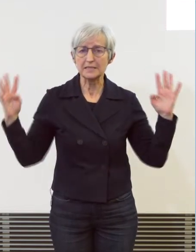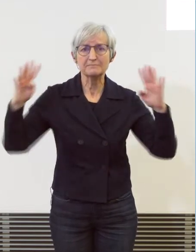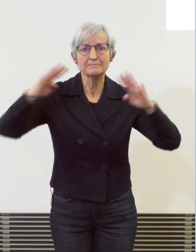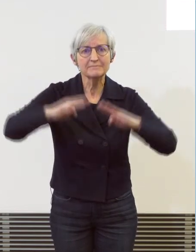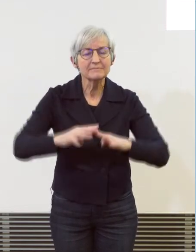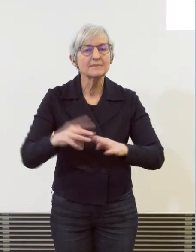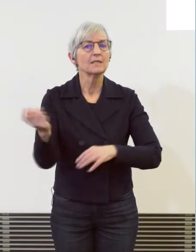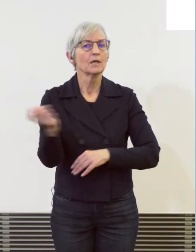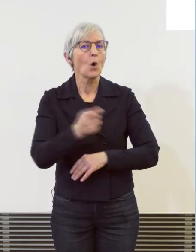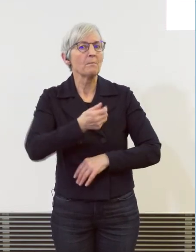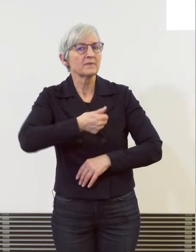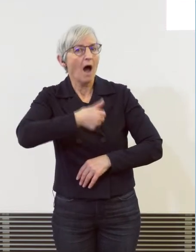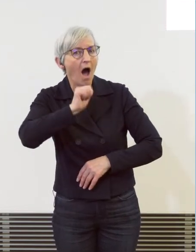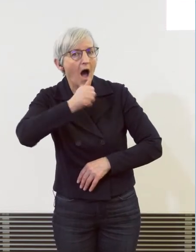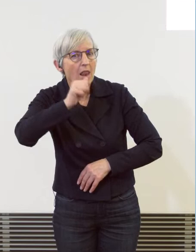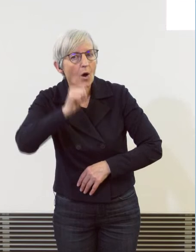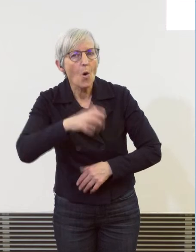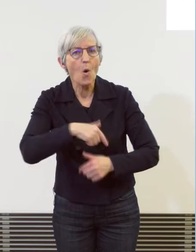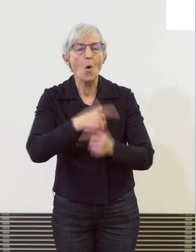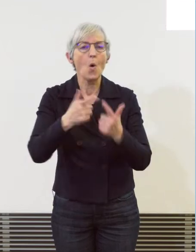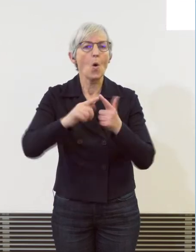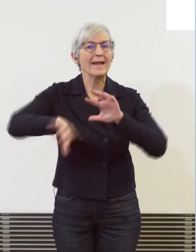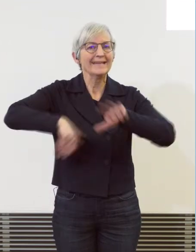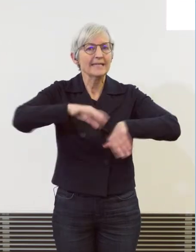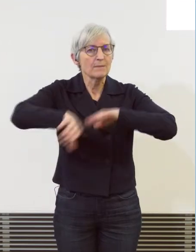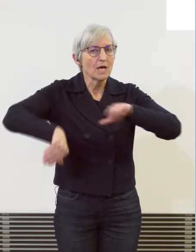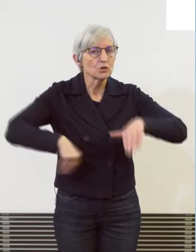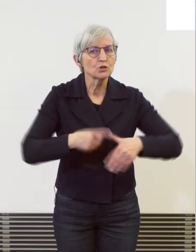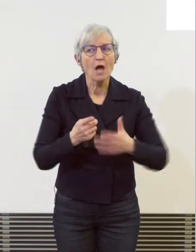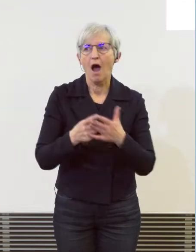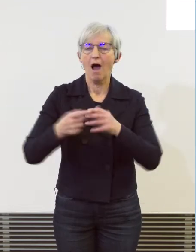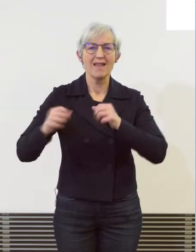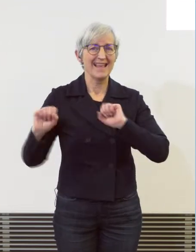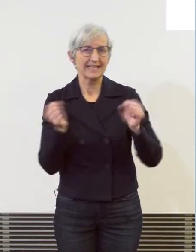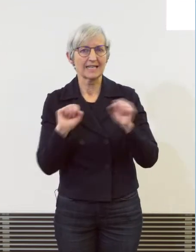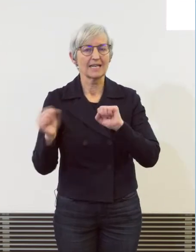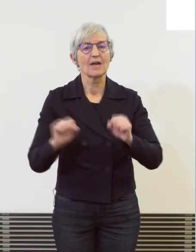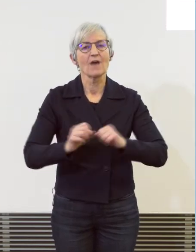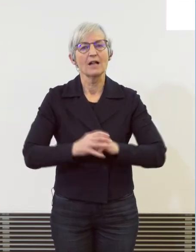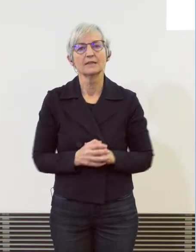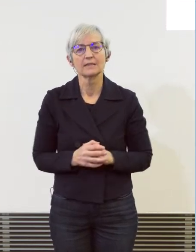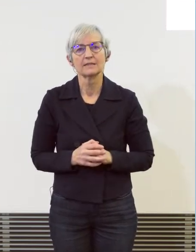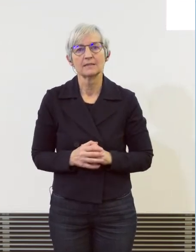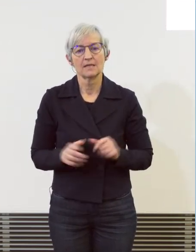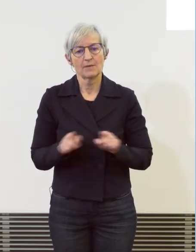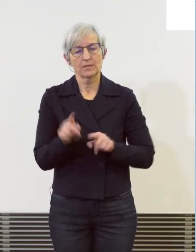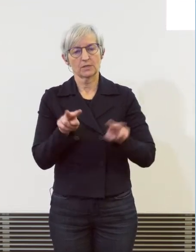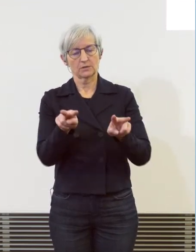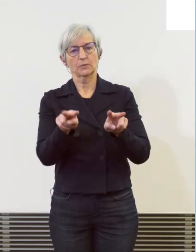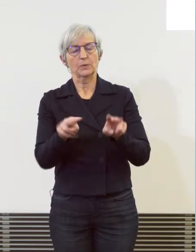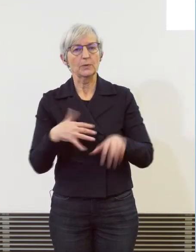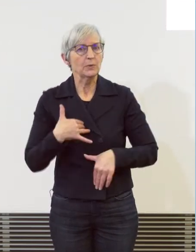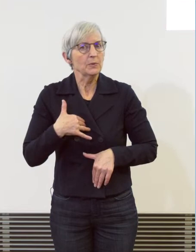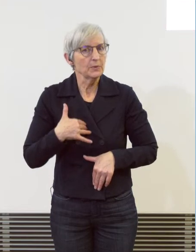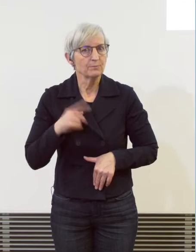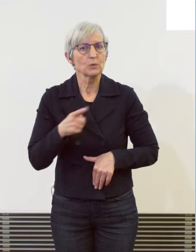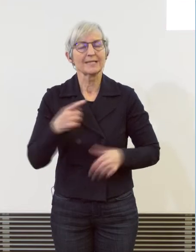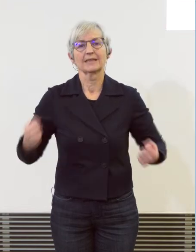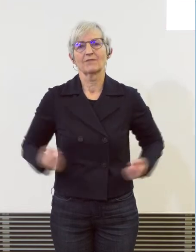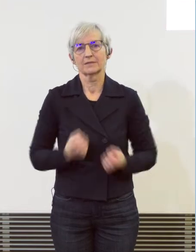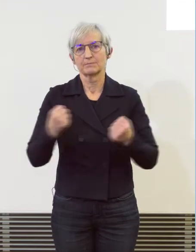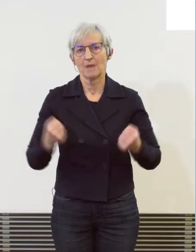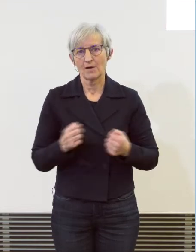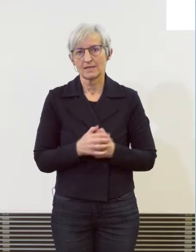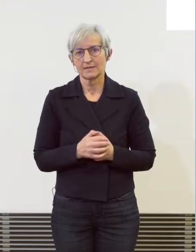-Exzesse, es gibt Diebstahl, Gewalt gibt. Und wir mussten machen. Wir haben im Hauptbahnhof Zürich